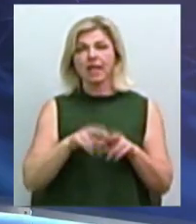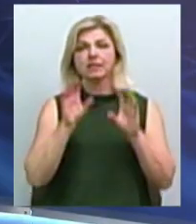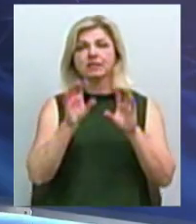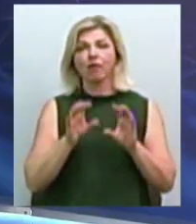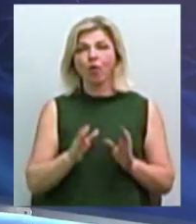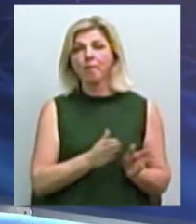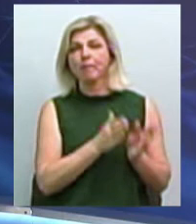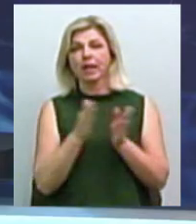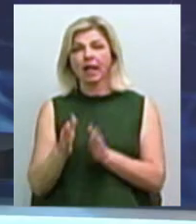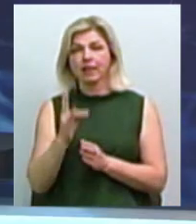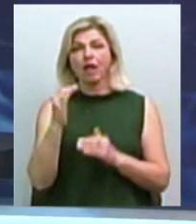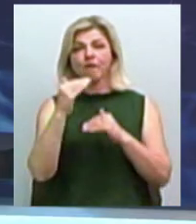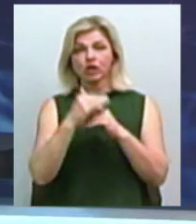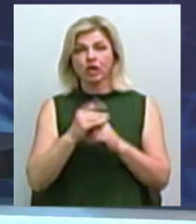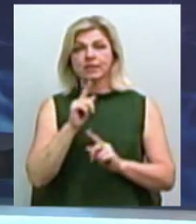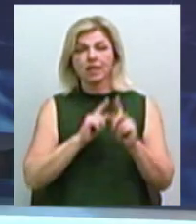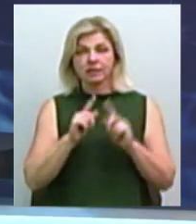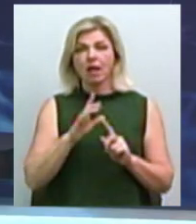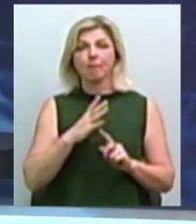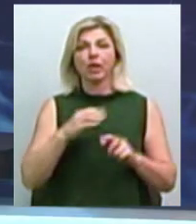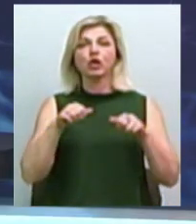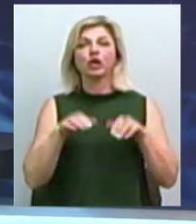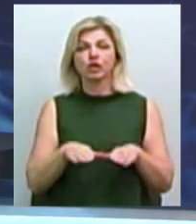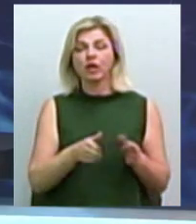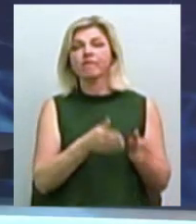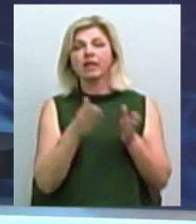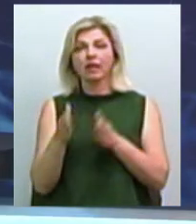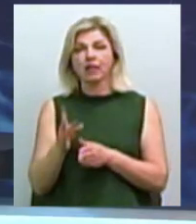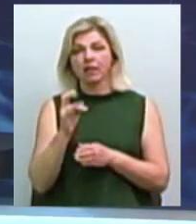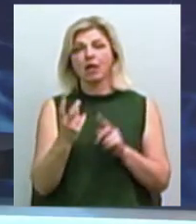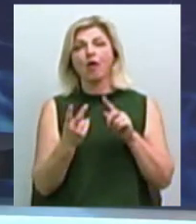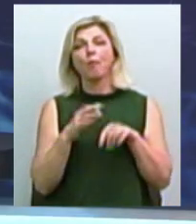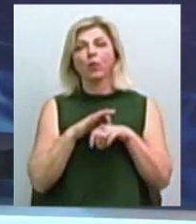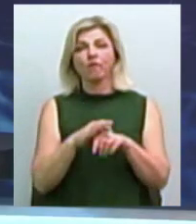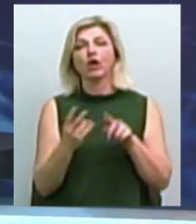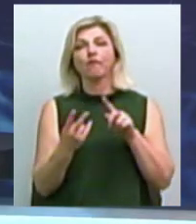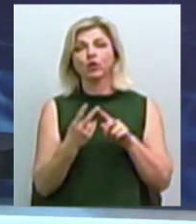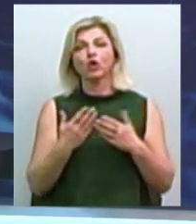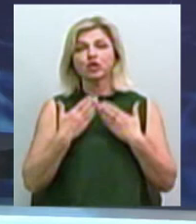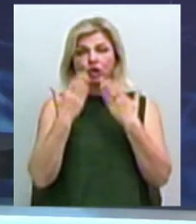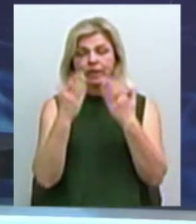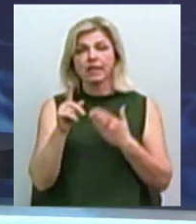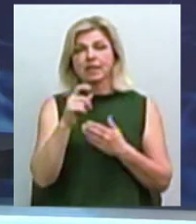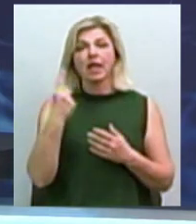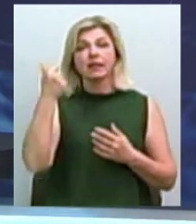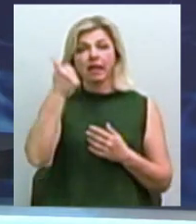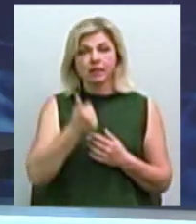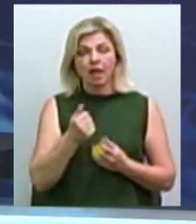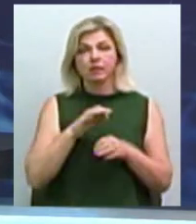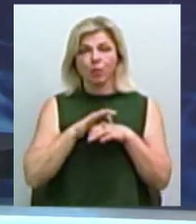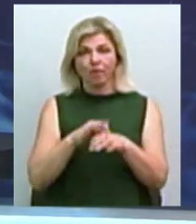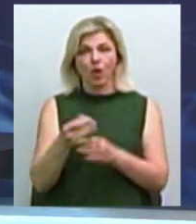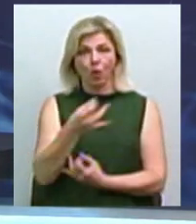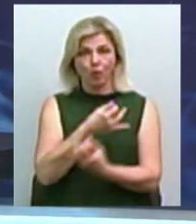вечернє засідання. І було прийнято рішення про те, що його відкласти на друге, провести друге чинитання, і за тиждень провести обговорення.